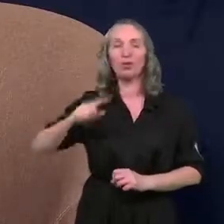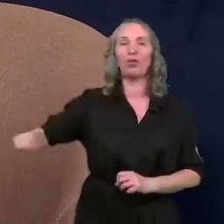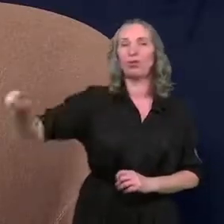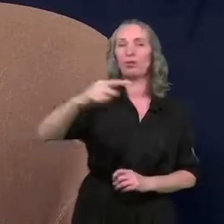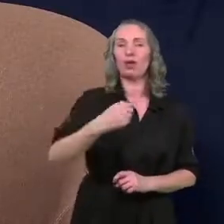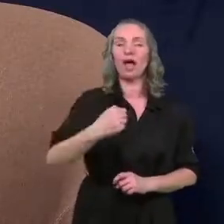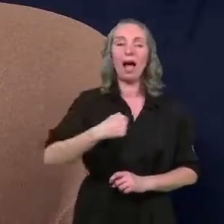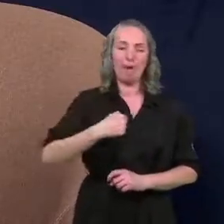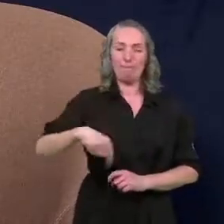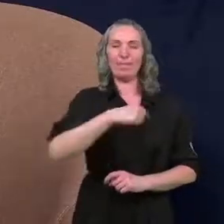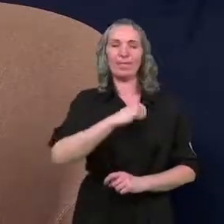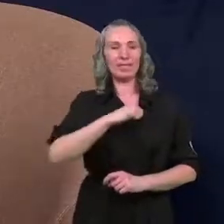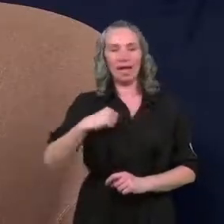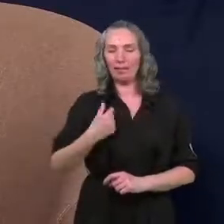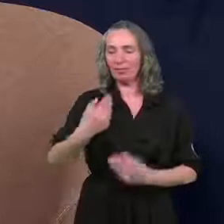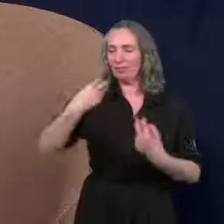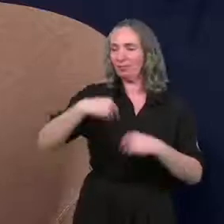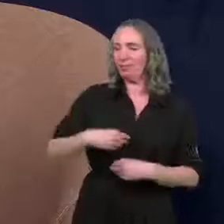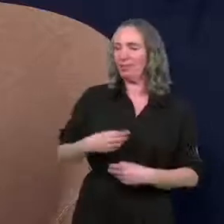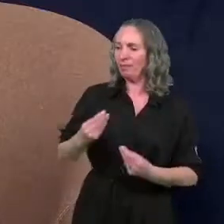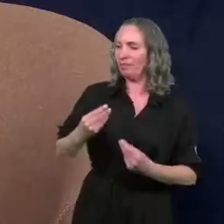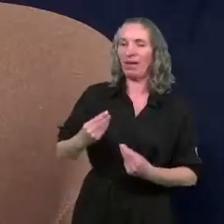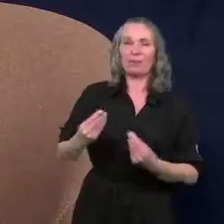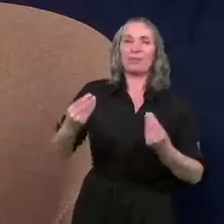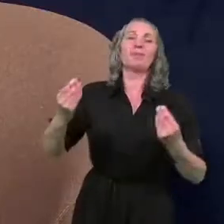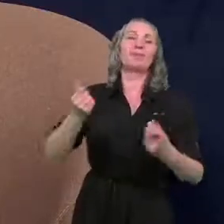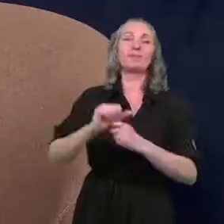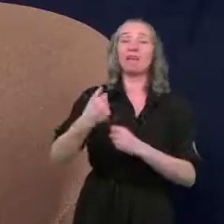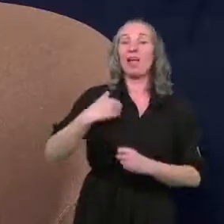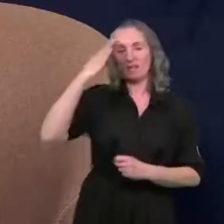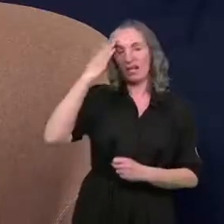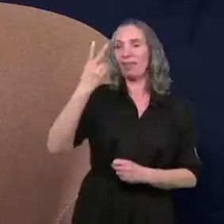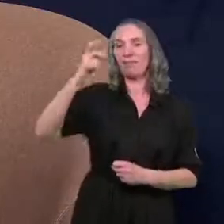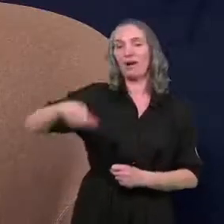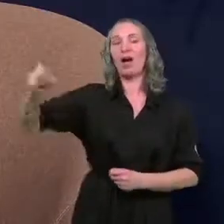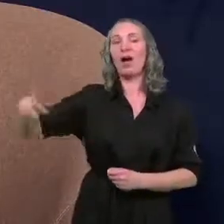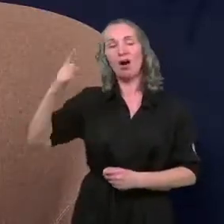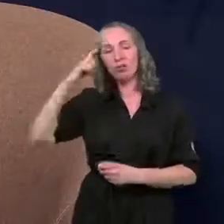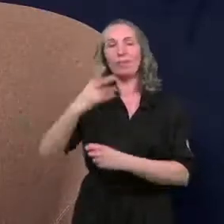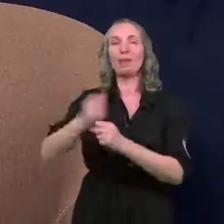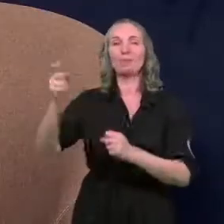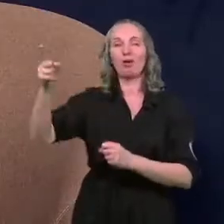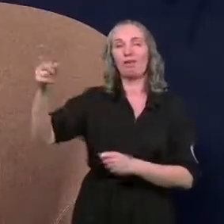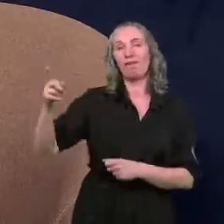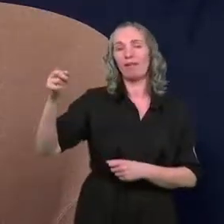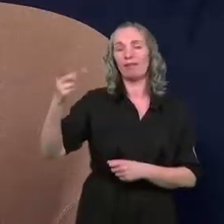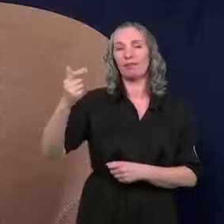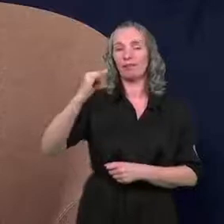jakoś nie doceniamy samych siebie. Ja znam przynajmniej dwójkę absolwentów naszej szkoły. Jeden